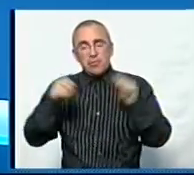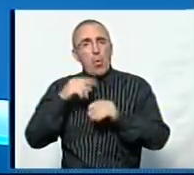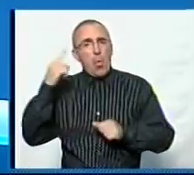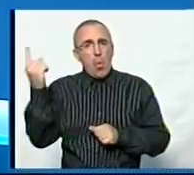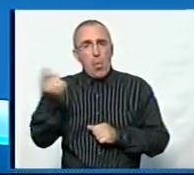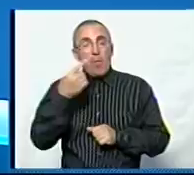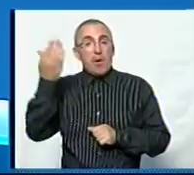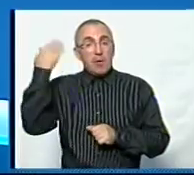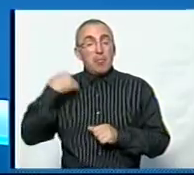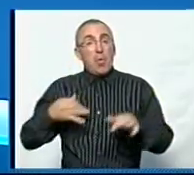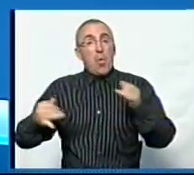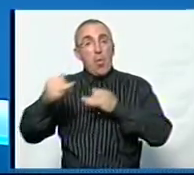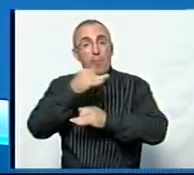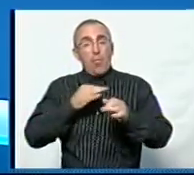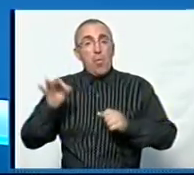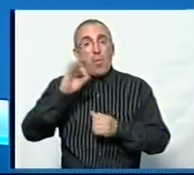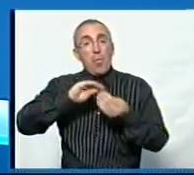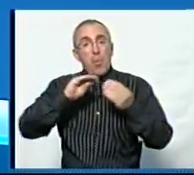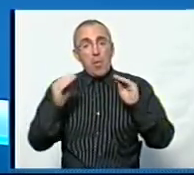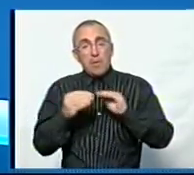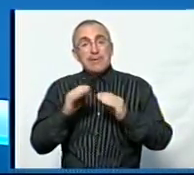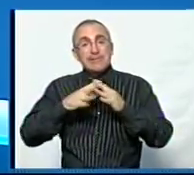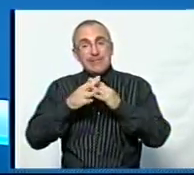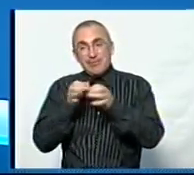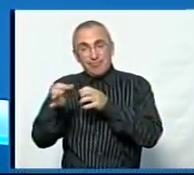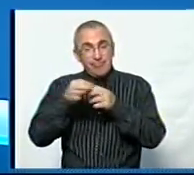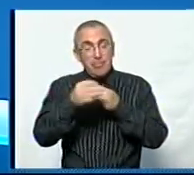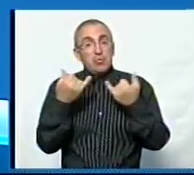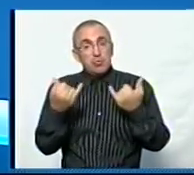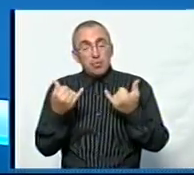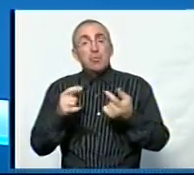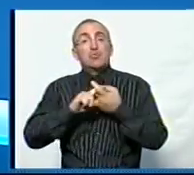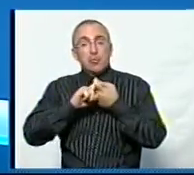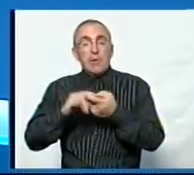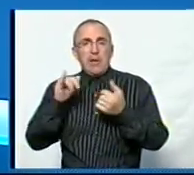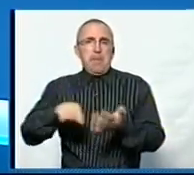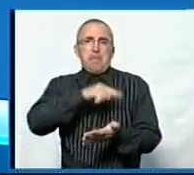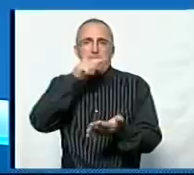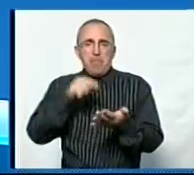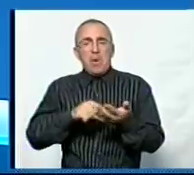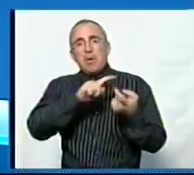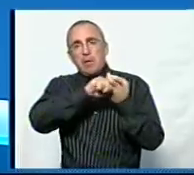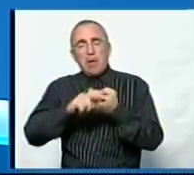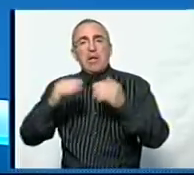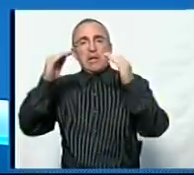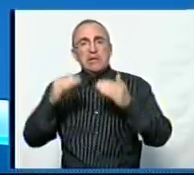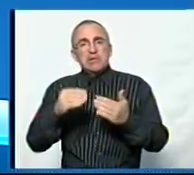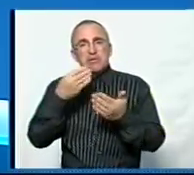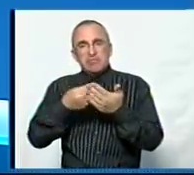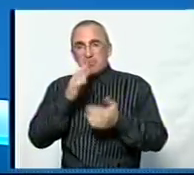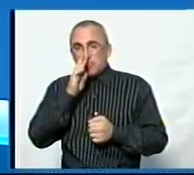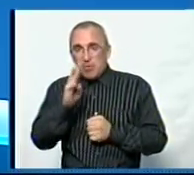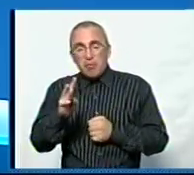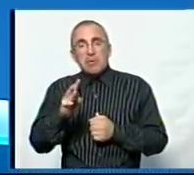області. Якщо раніше ми говорили про проблему в сільській місцевості, то на сьогодні це стосується і міста. Це наслідки низької заробітної плати.